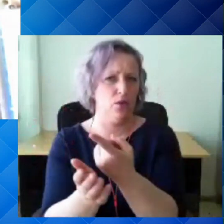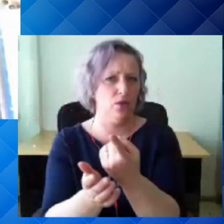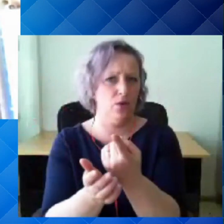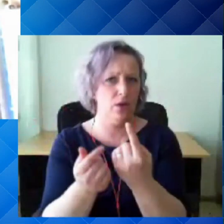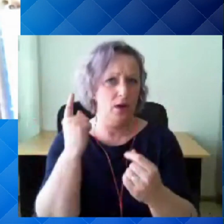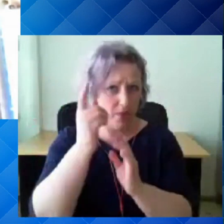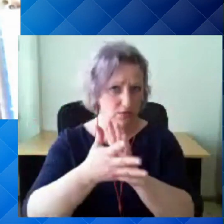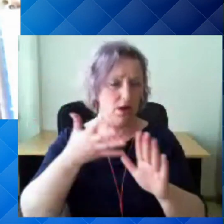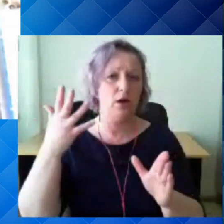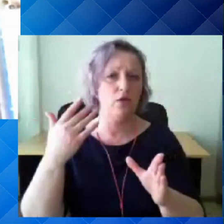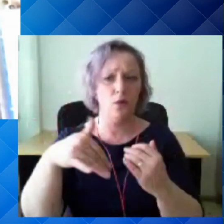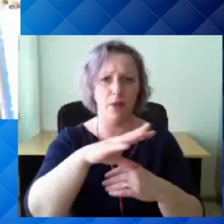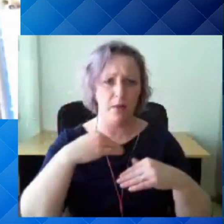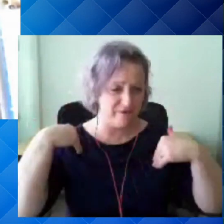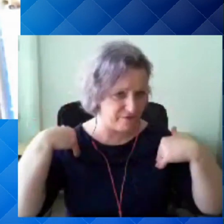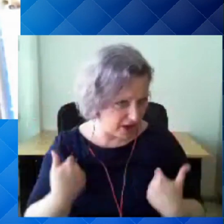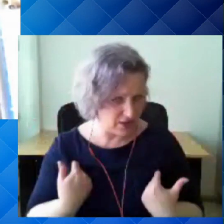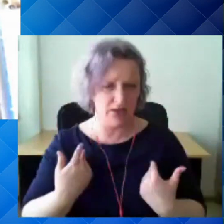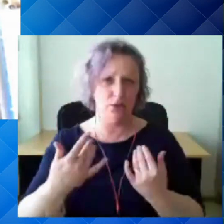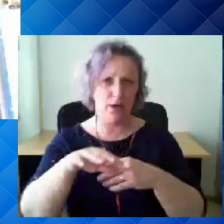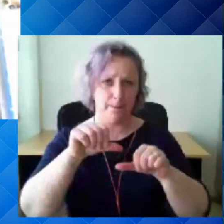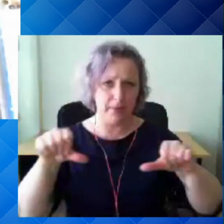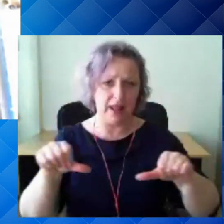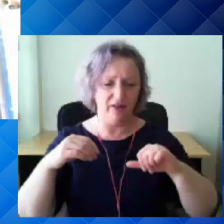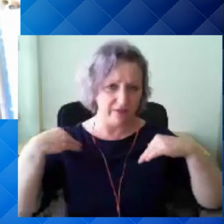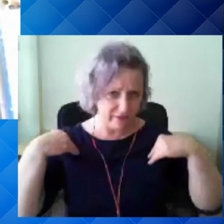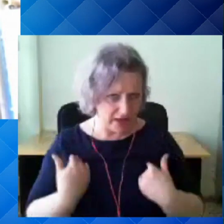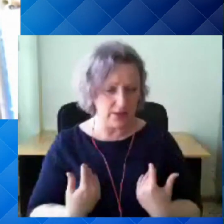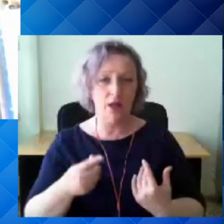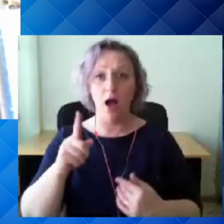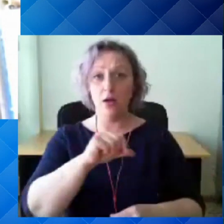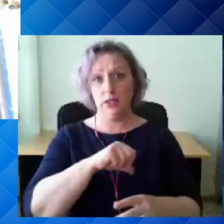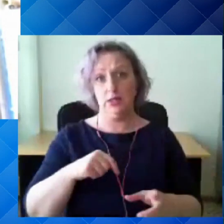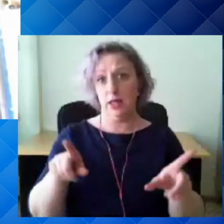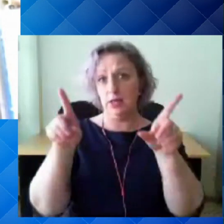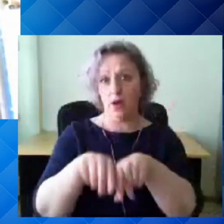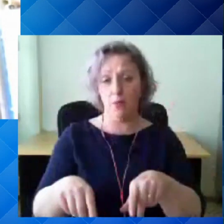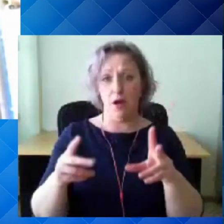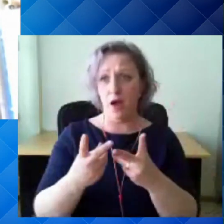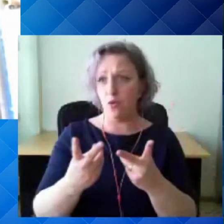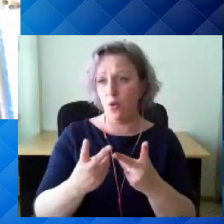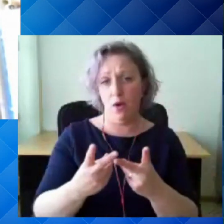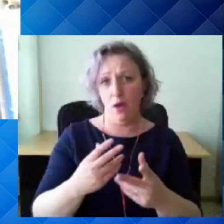mõistan, et me kõik oleme väsinud nendest piirangutest, aga me kõdagi ise ka anname ikkagi liiga palju, mulle tondub seda,